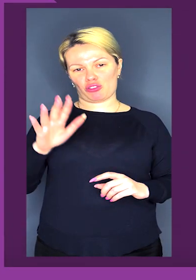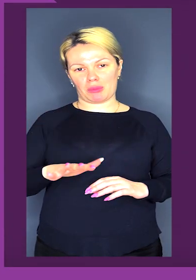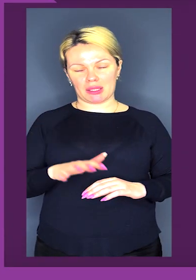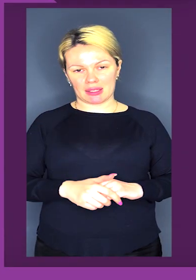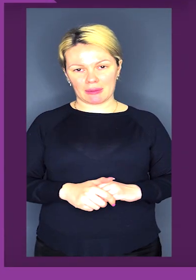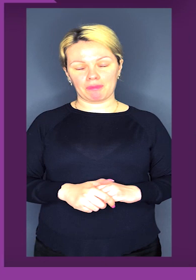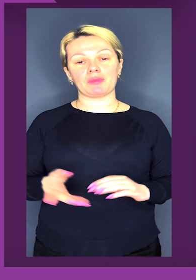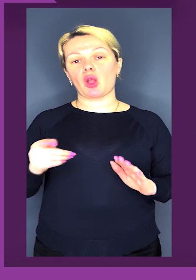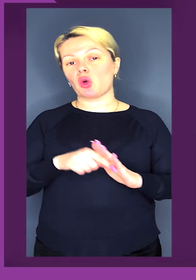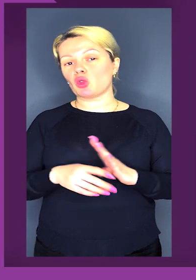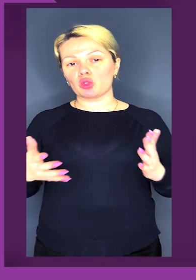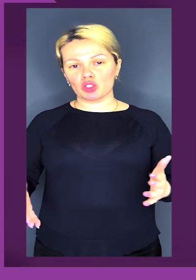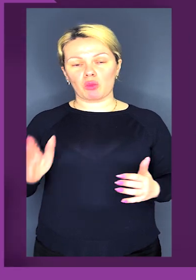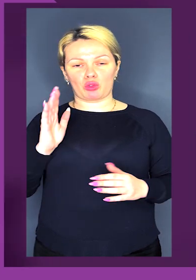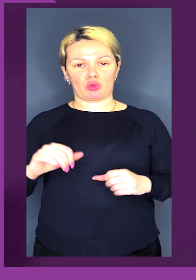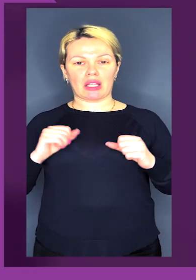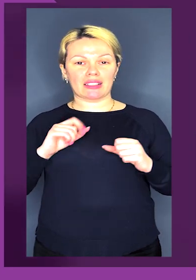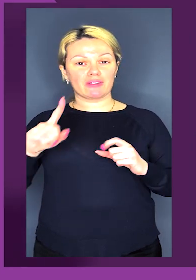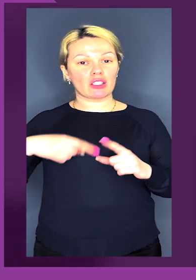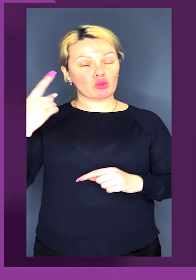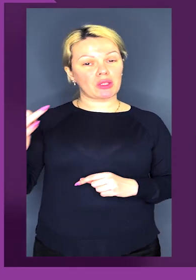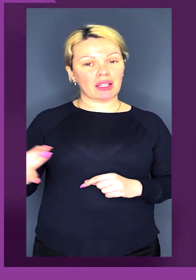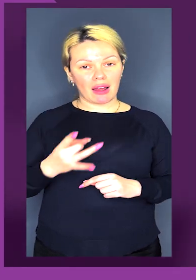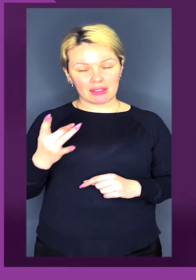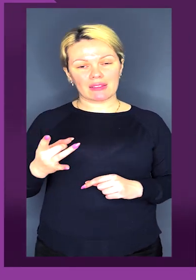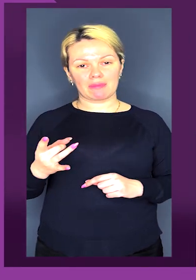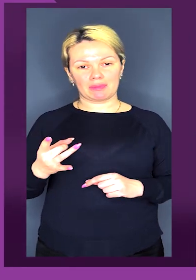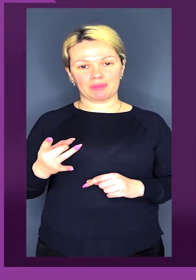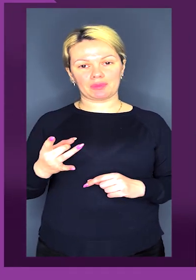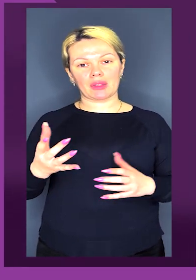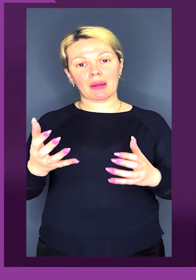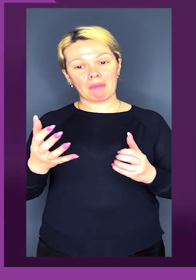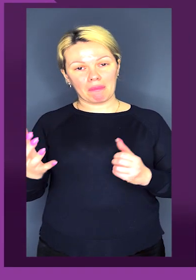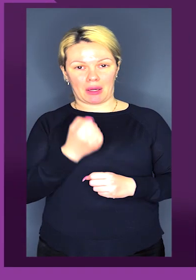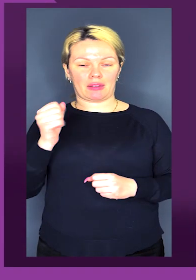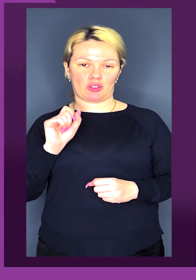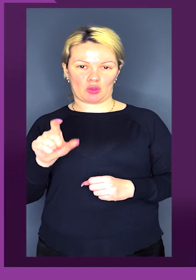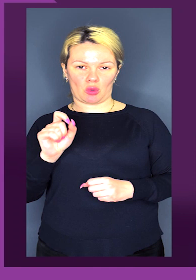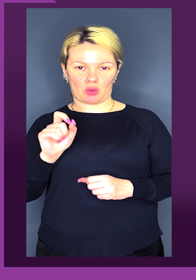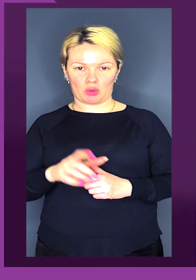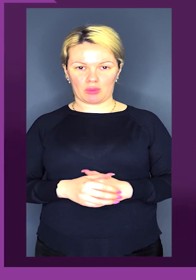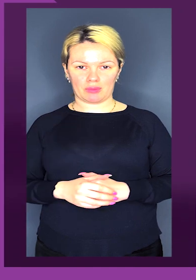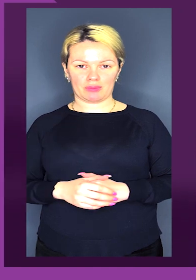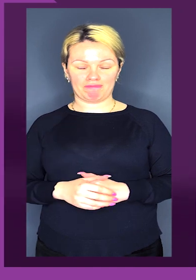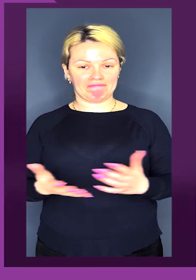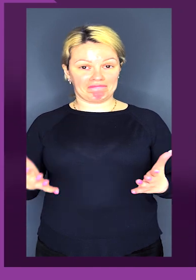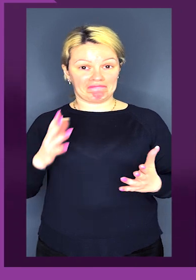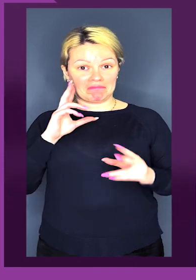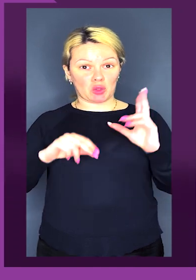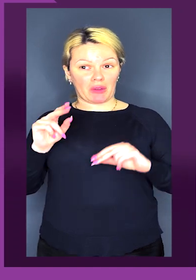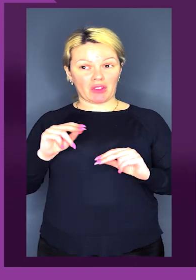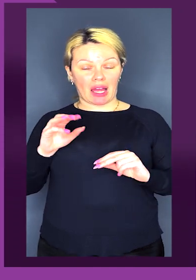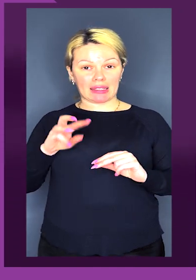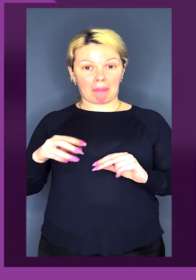місце. Отож, буду старатися в наступний раз брати золото. Так,